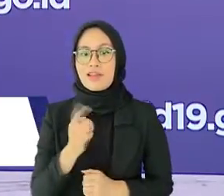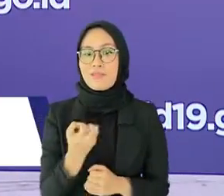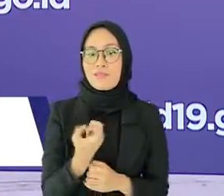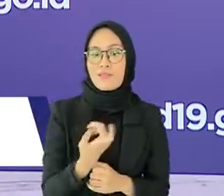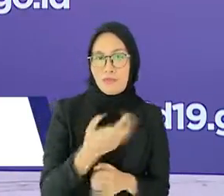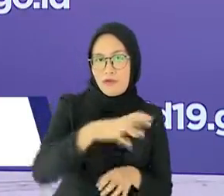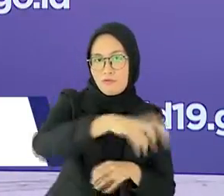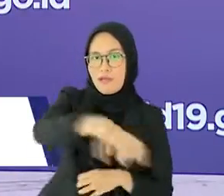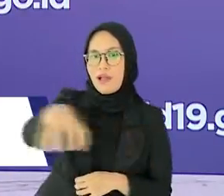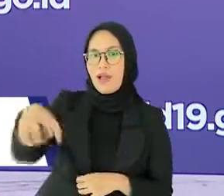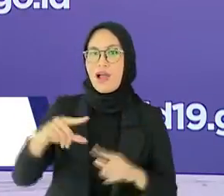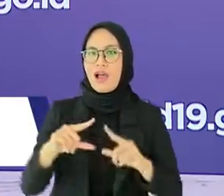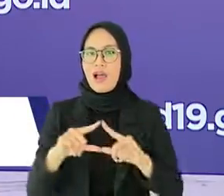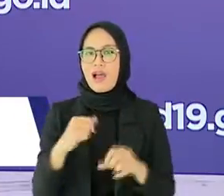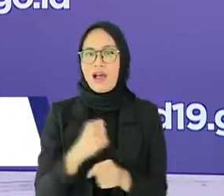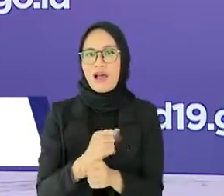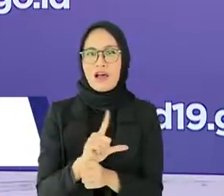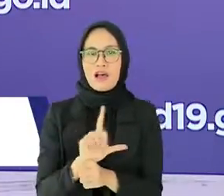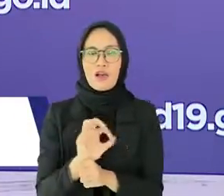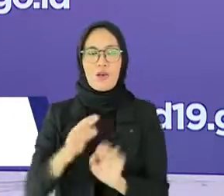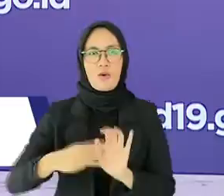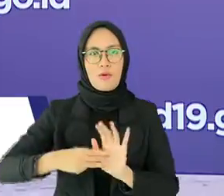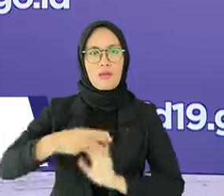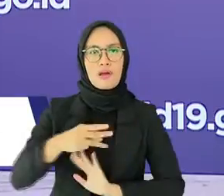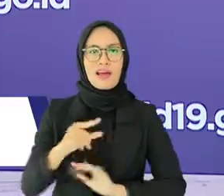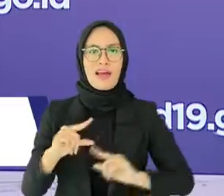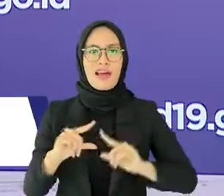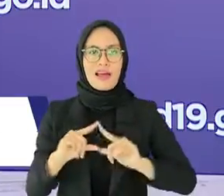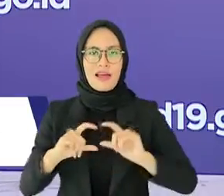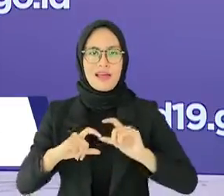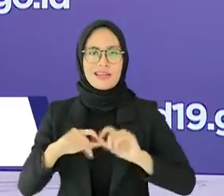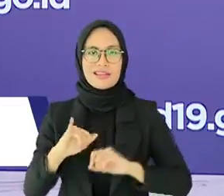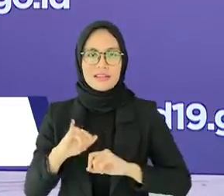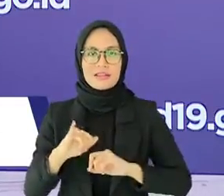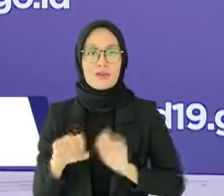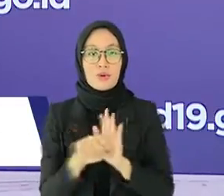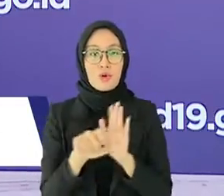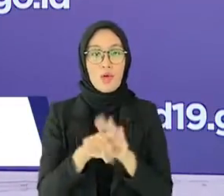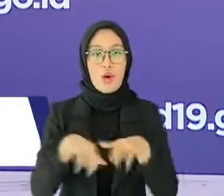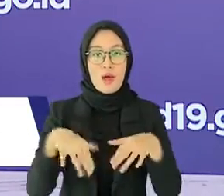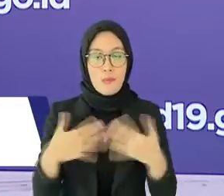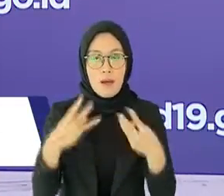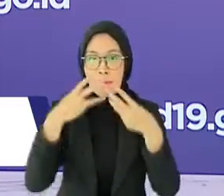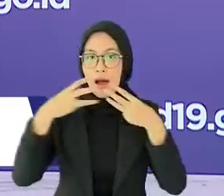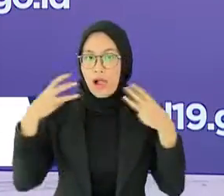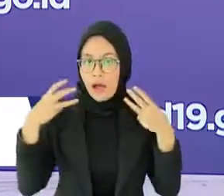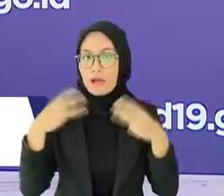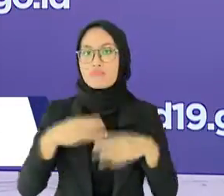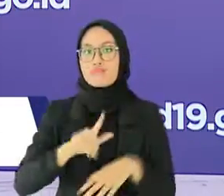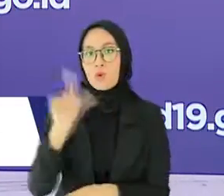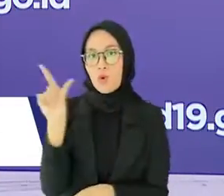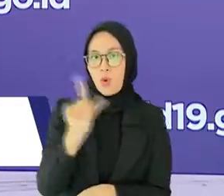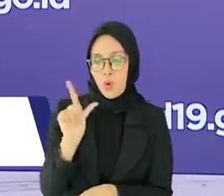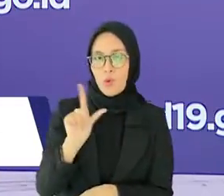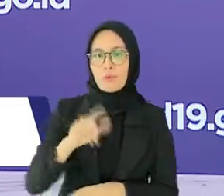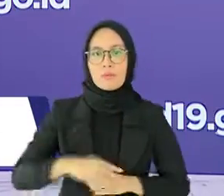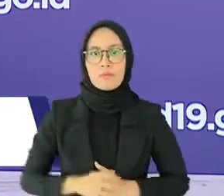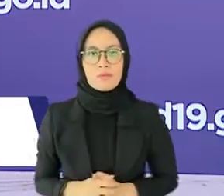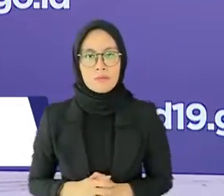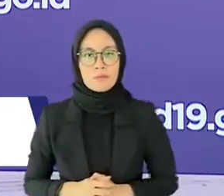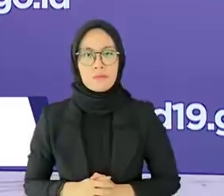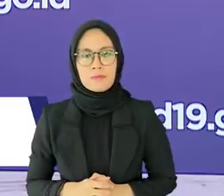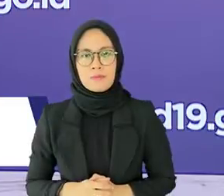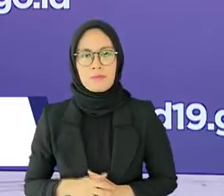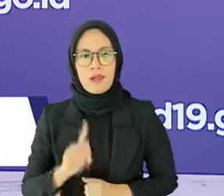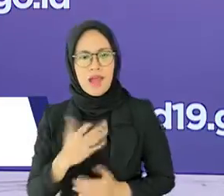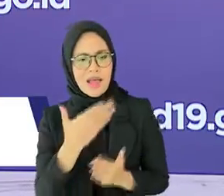yang masuk ke PPKM level 3, yaitu Malang Raya dan Solo Raya. Selanjutnya, capaian